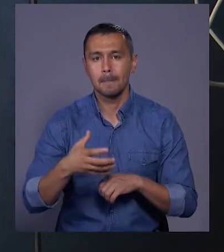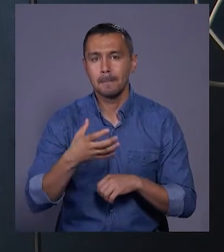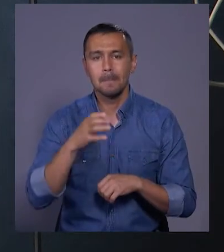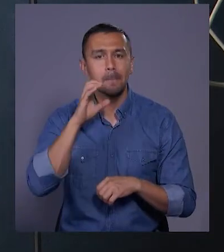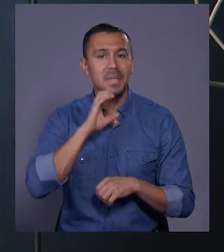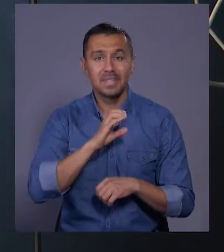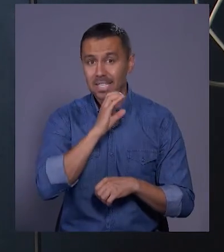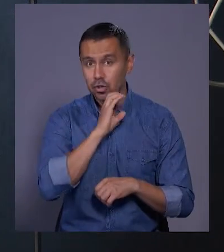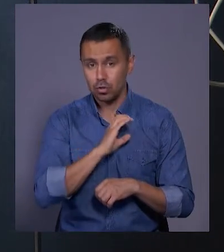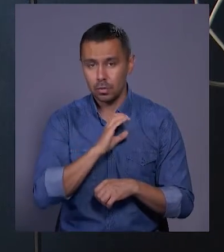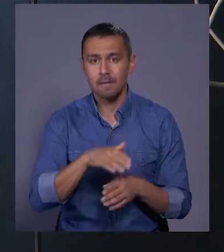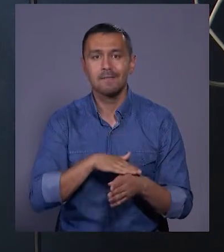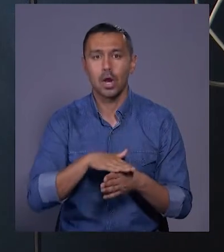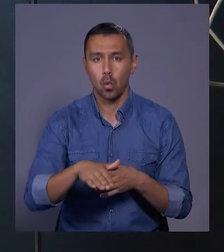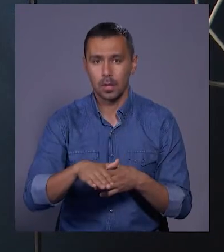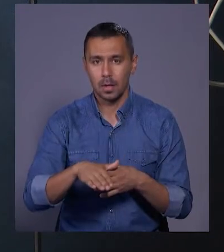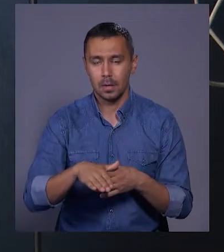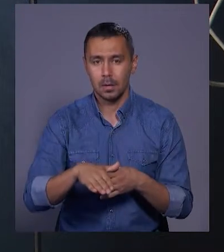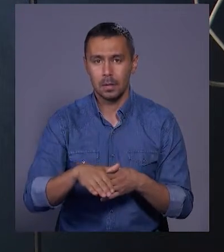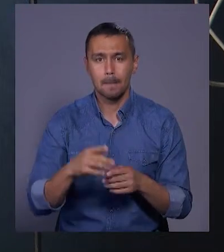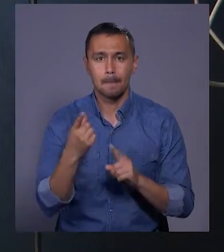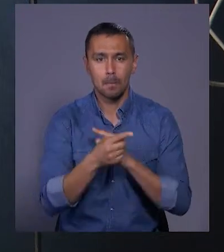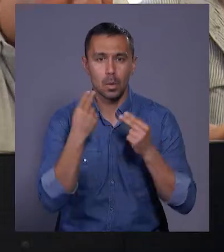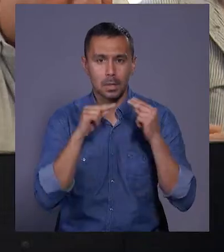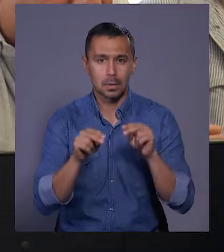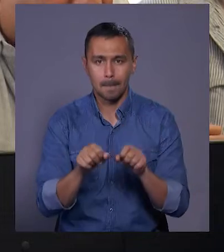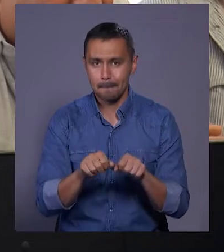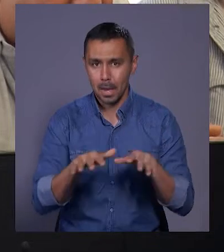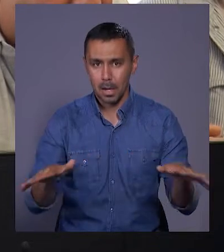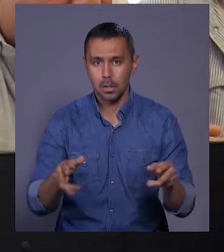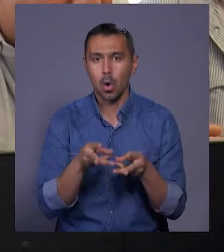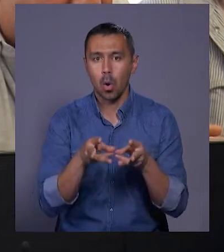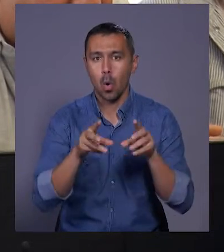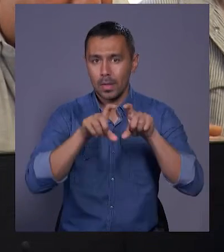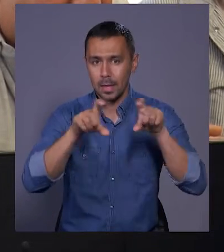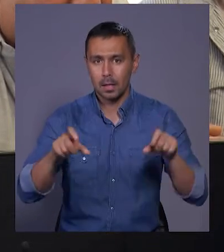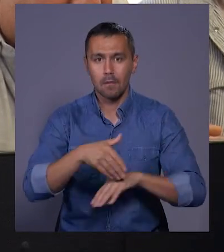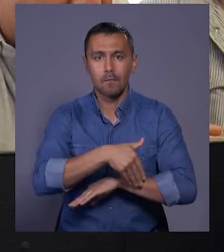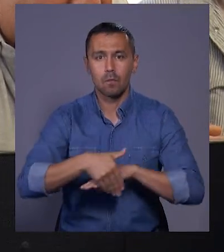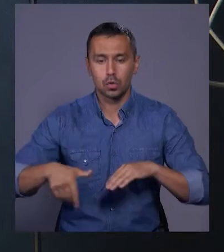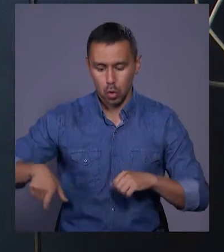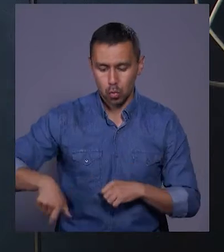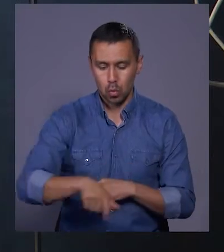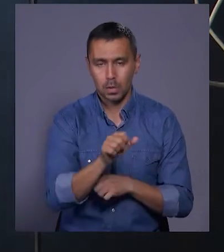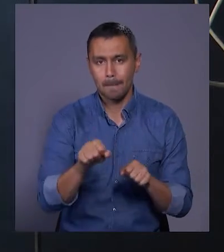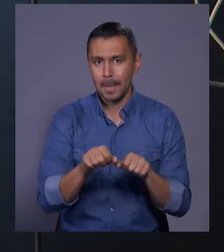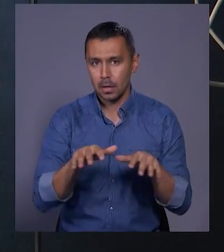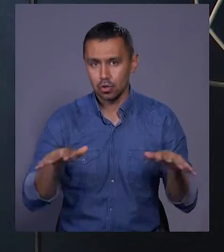виконали модернізацію мереж котельні. Вулично-дорожна мережа